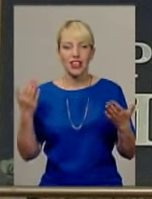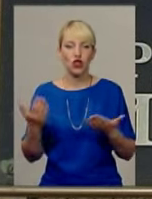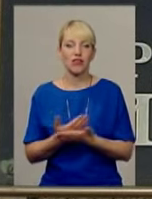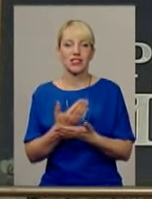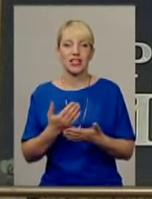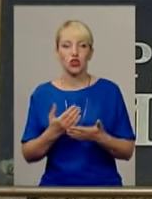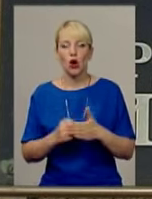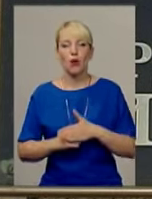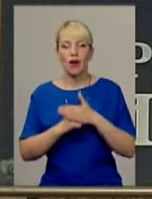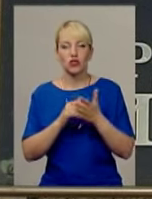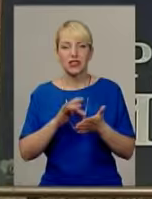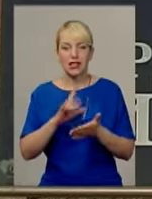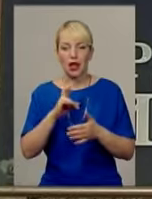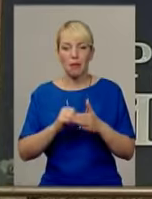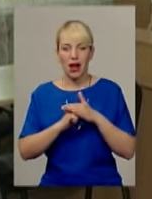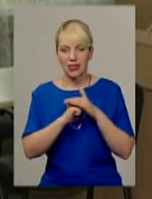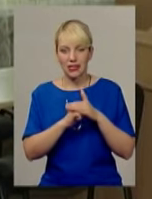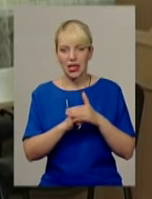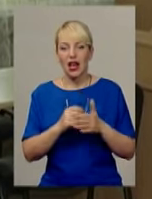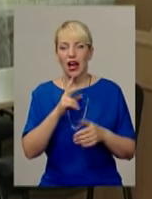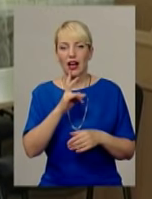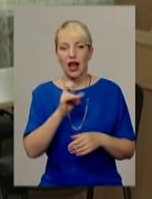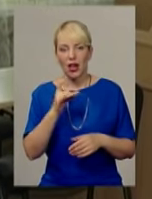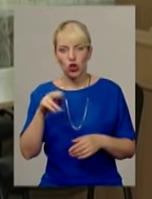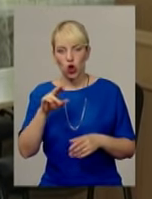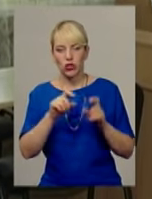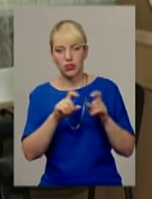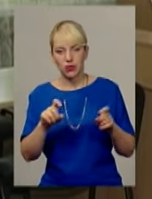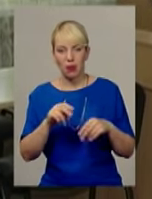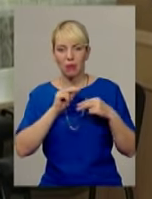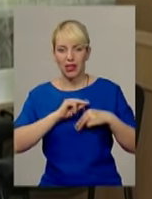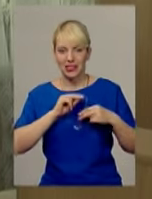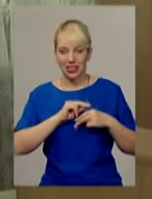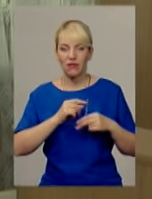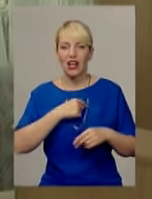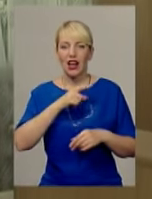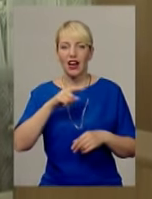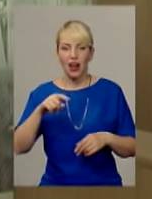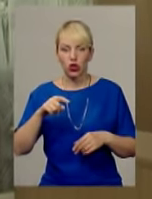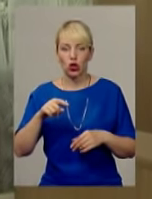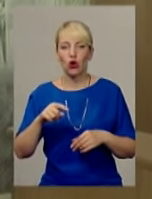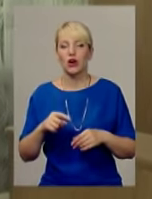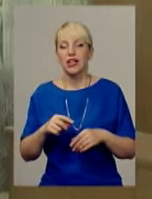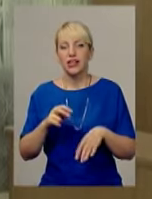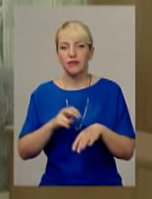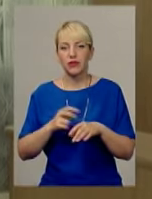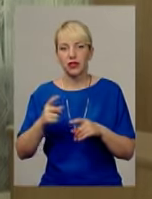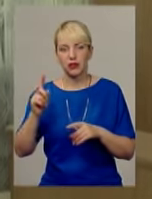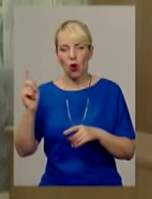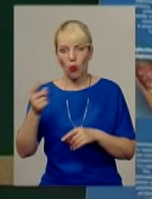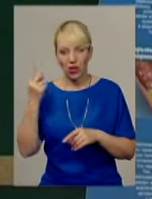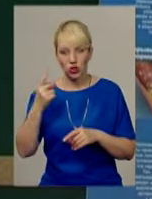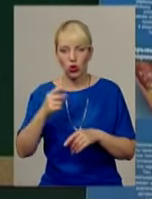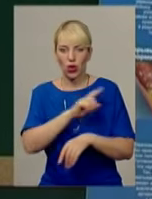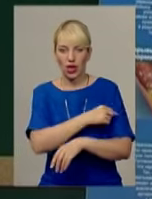базі Хмельницького обласного кардіологічного диспансеру – працівники кардіохірургічного відділення обласної лікарні. Перед тим, як подати пропозицію